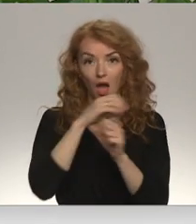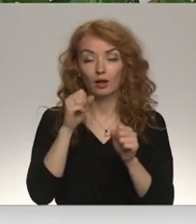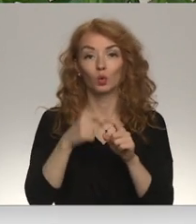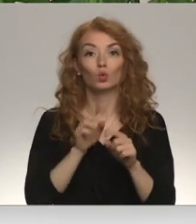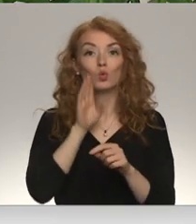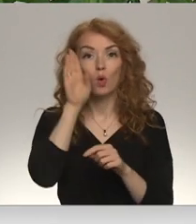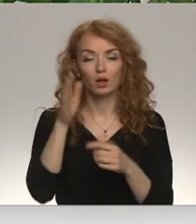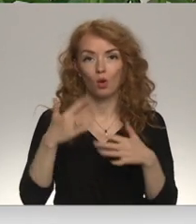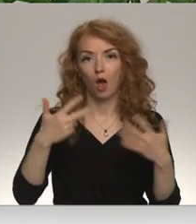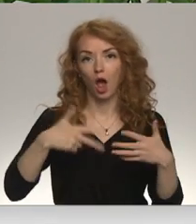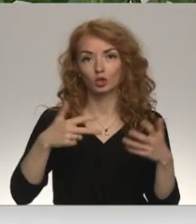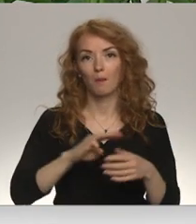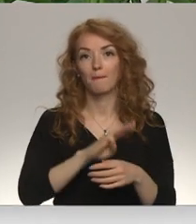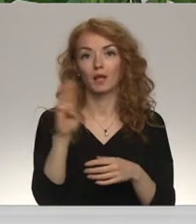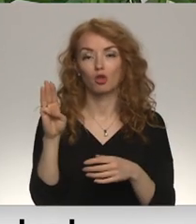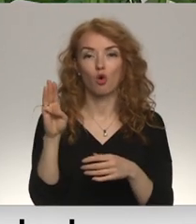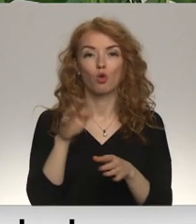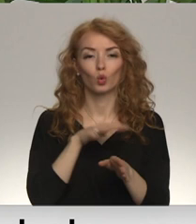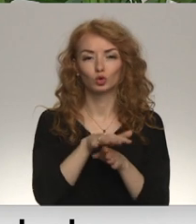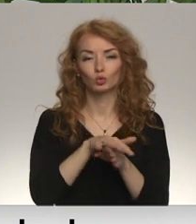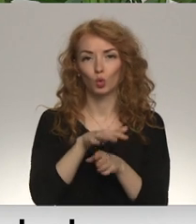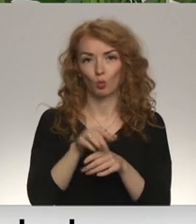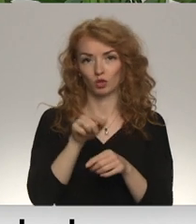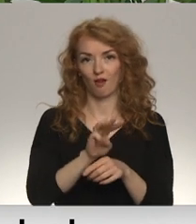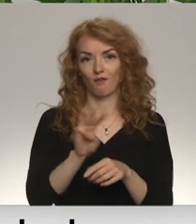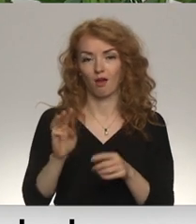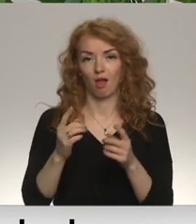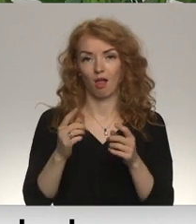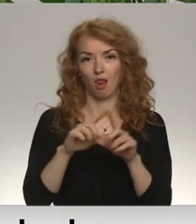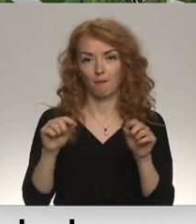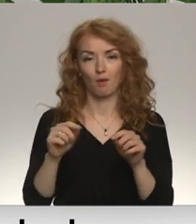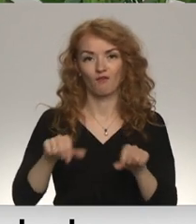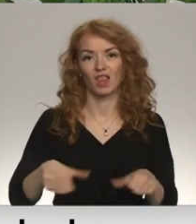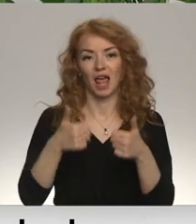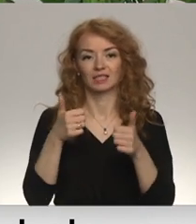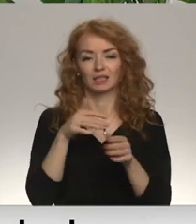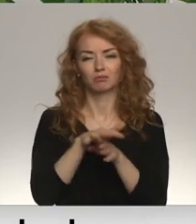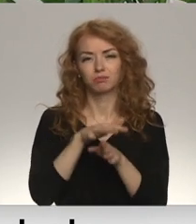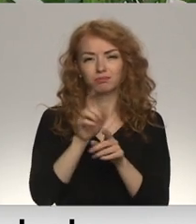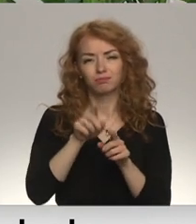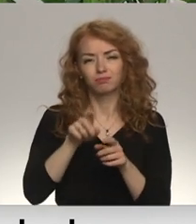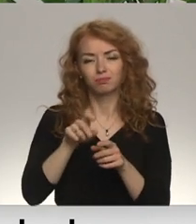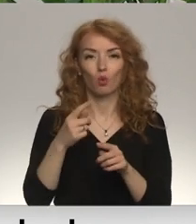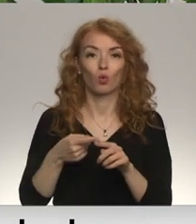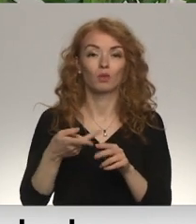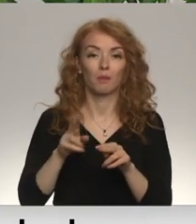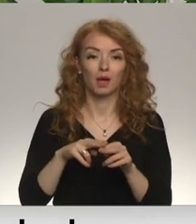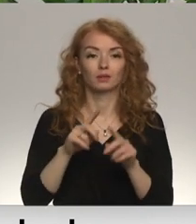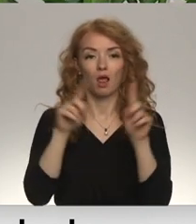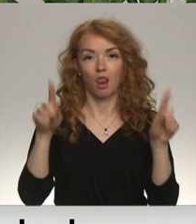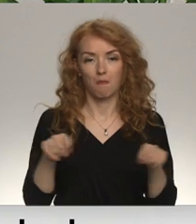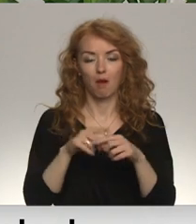sasniedz 80 miljonus uzbrukums mūsu lapai, tad ir vienlaicīgos pieprasījums, kas, nu, tiemžēl, lapu